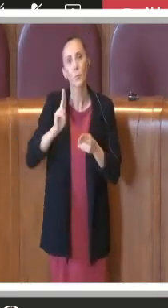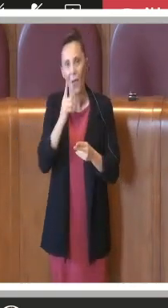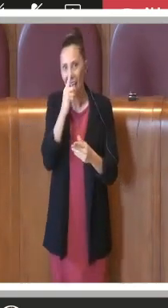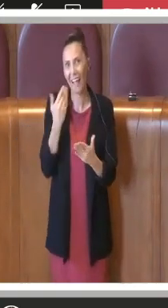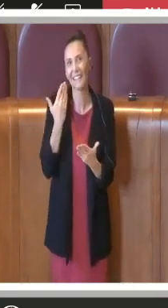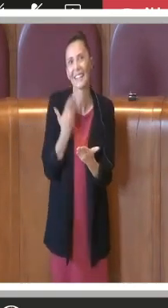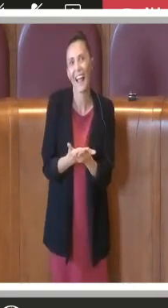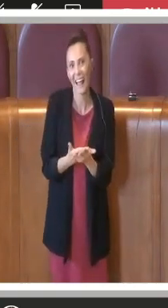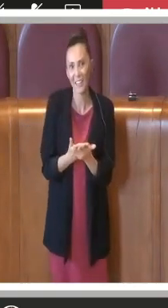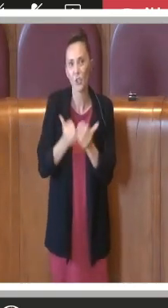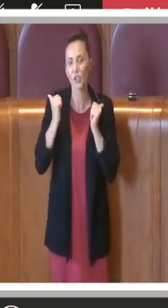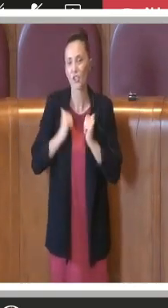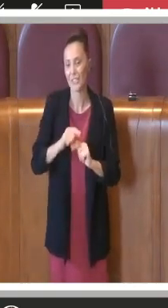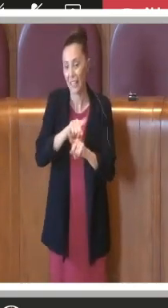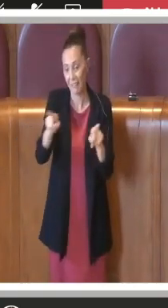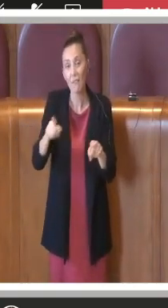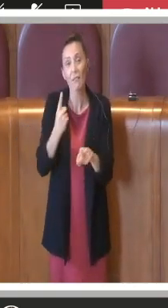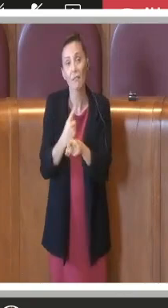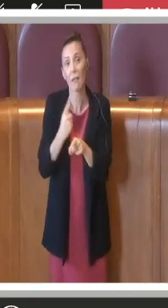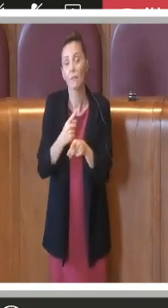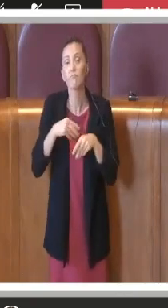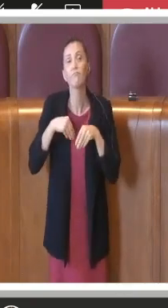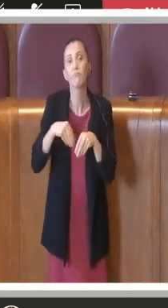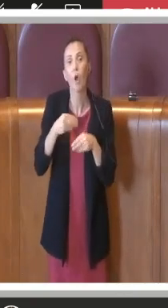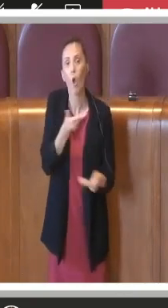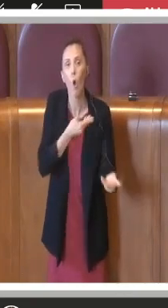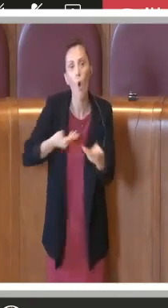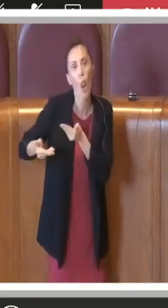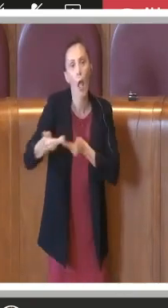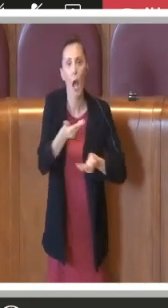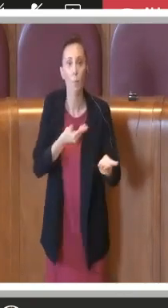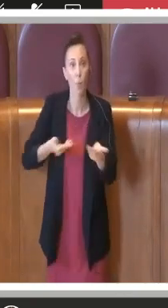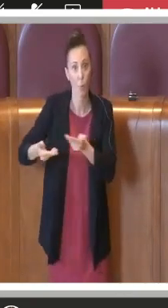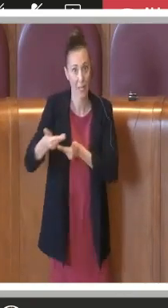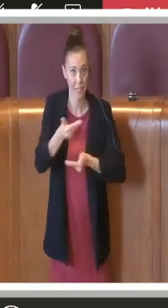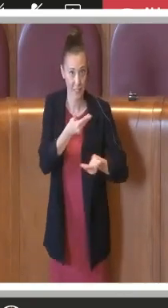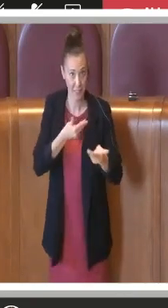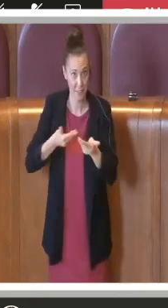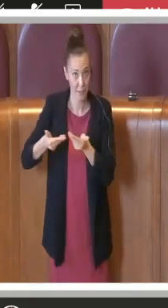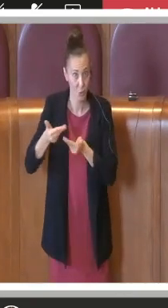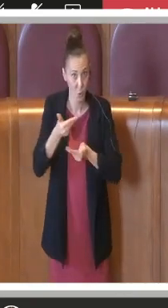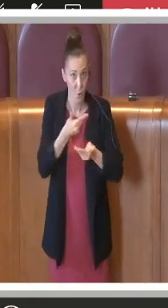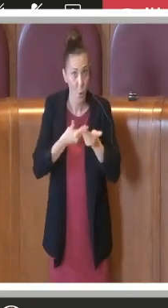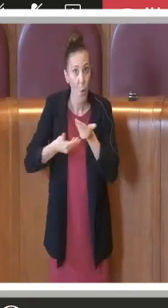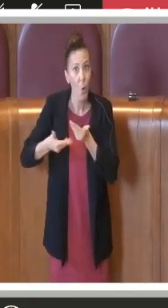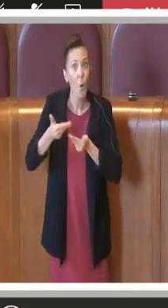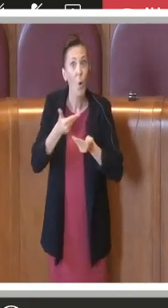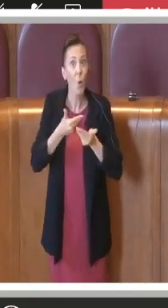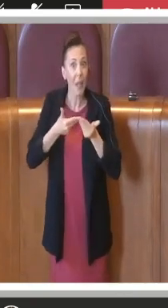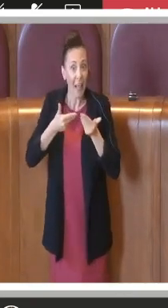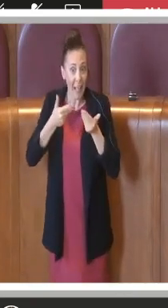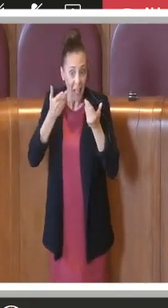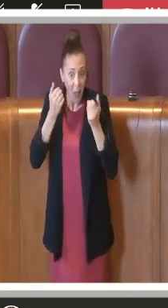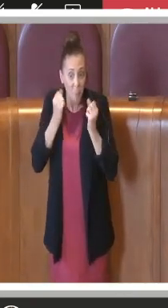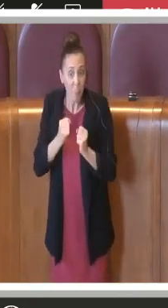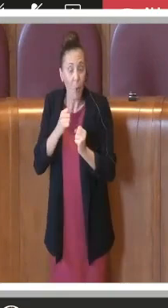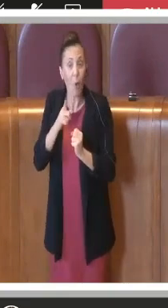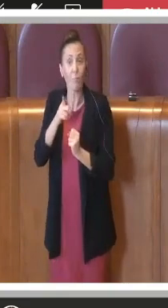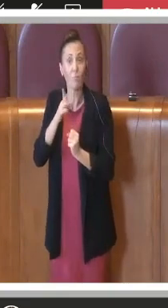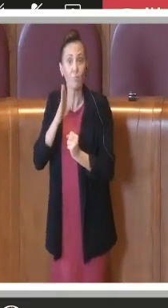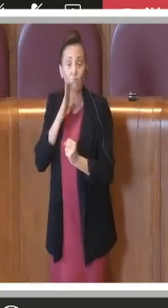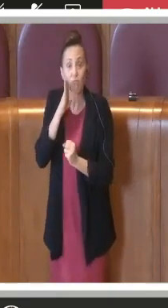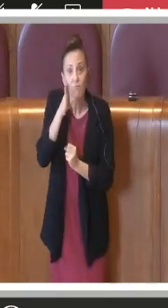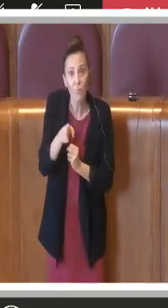partecipazione dei cittadini di poter consigliare, di poter proporre, di